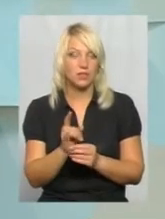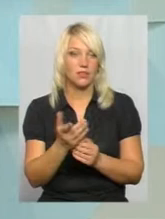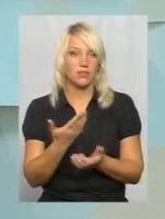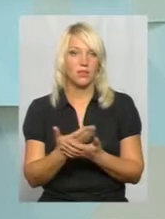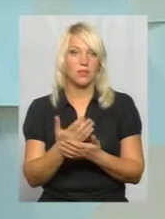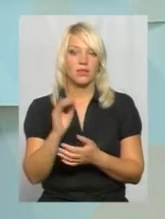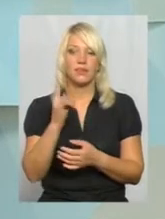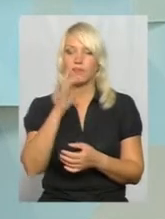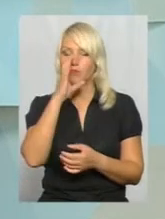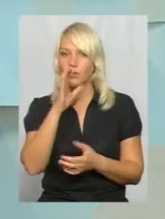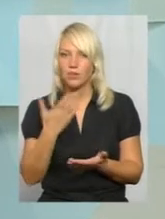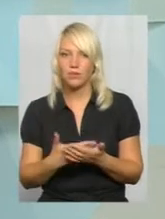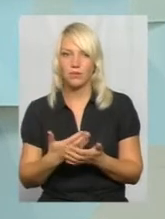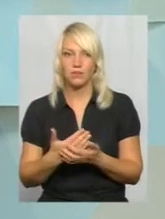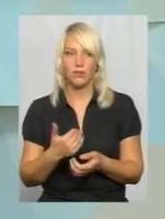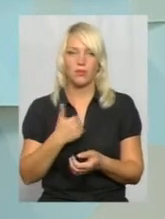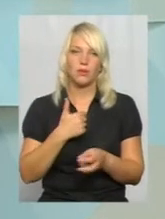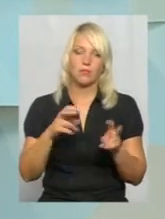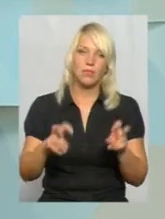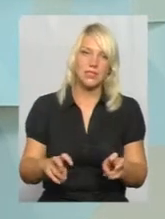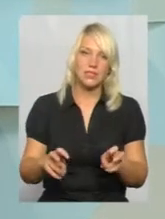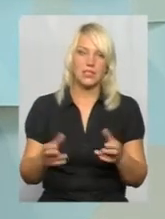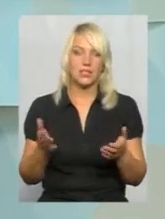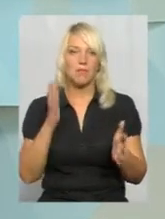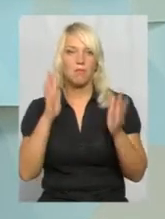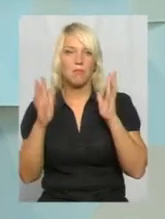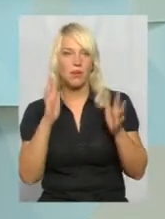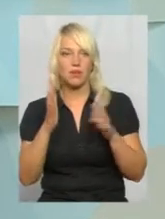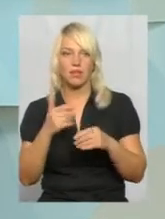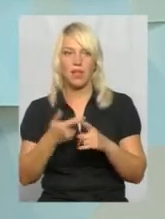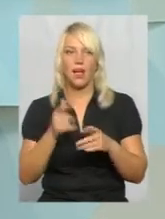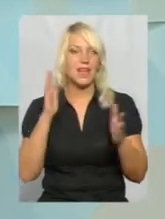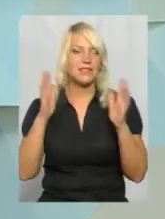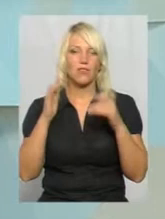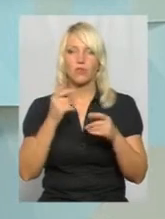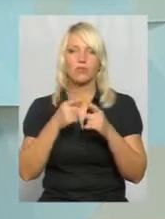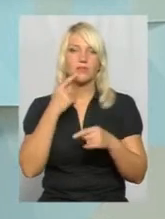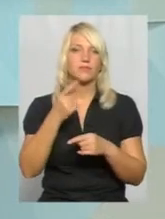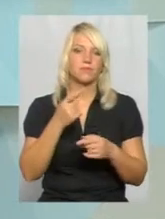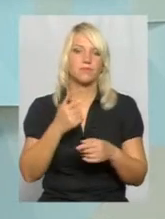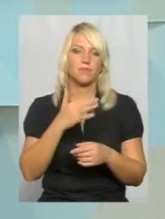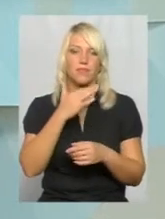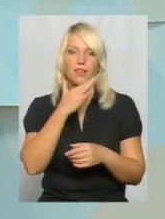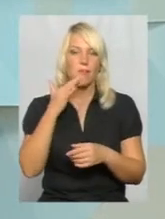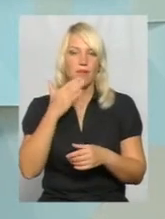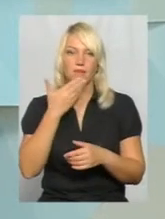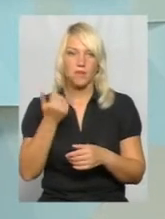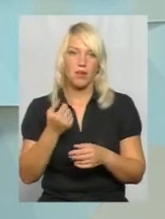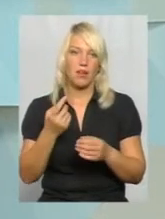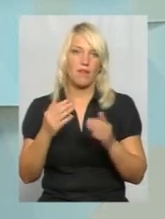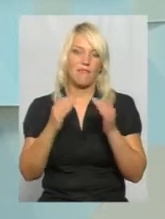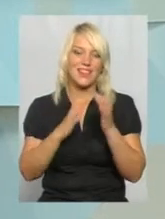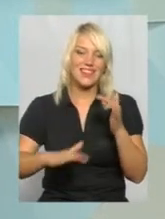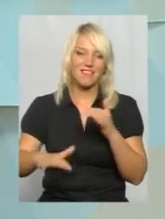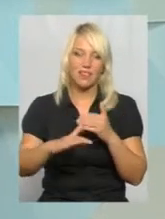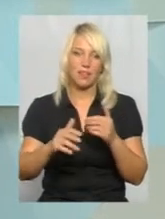дитині погано, так, захотіла присісти десь у скверик. Скверики у нас не так багато по місту, тому зайшла в двір, сіла